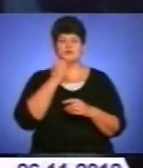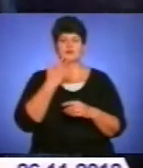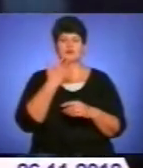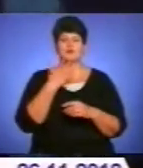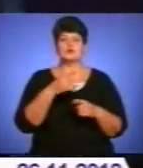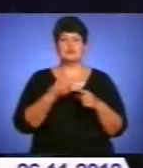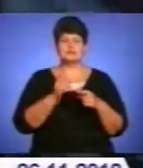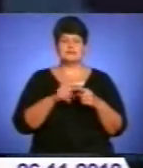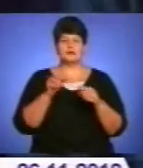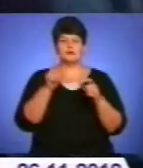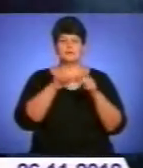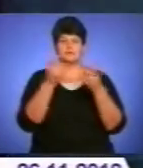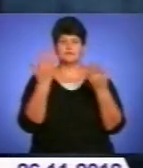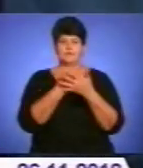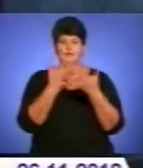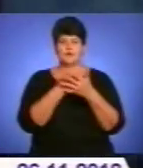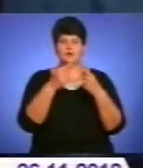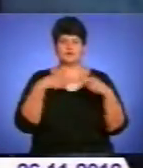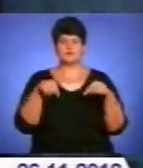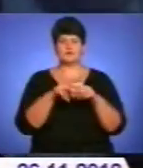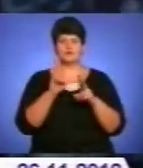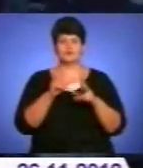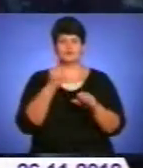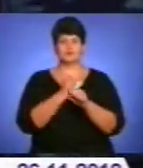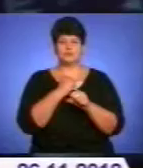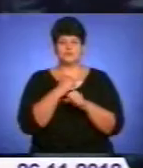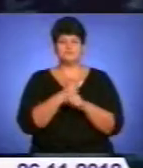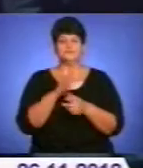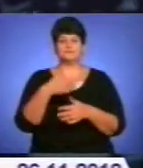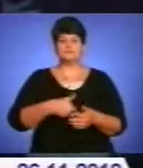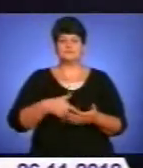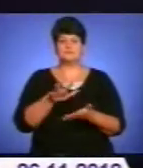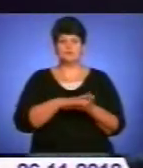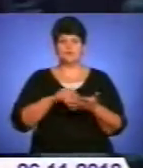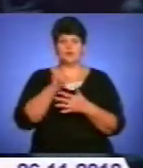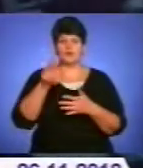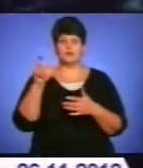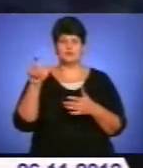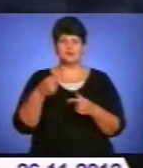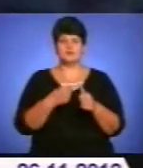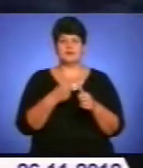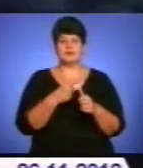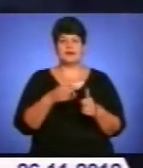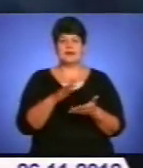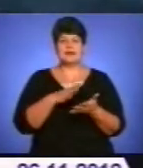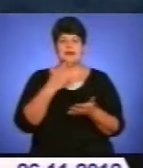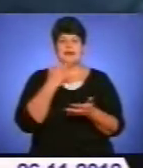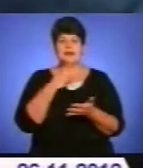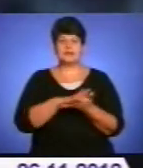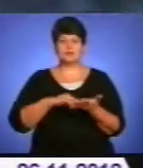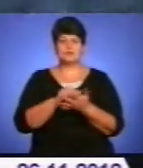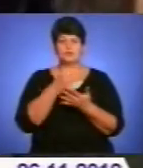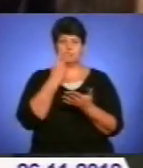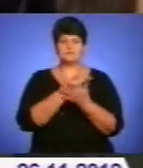великого голоду в Україні. У ривах з фільму про визнання Голодомору 32-33 років геноцидом та організаторів голоду показали